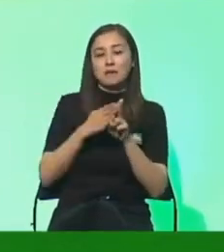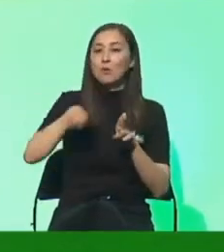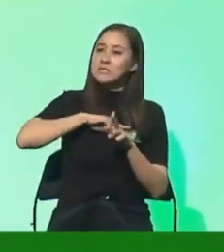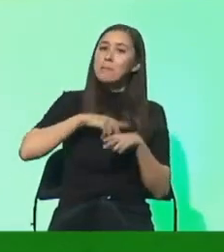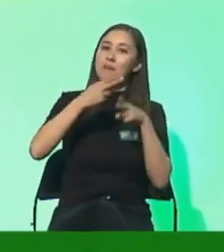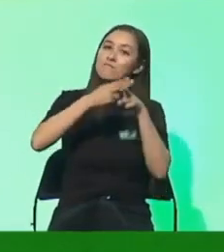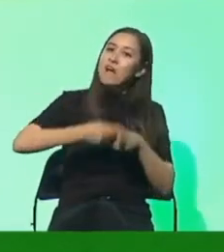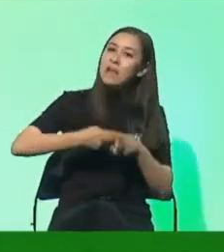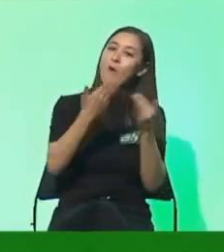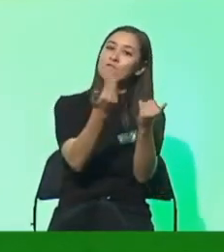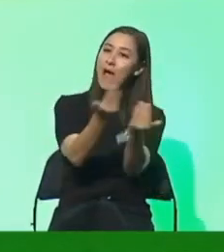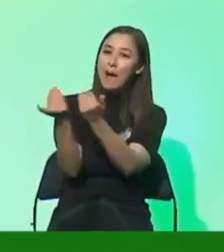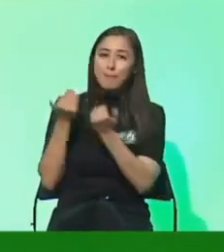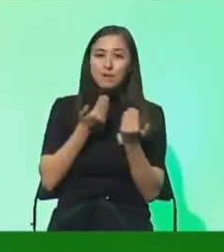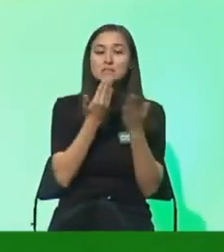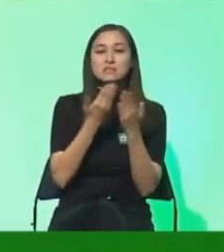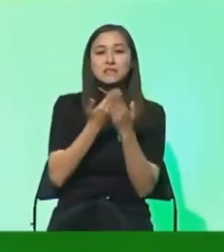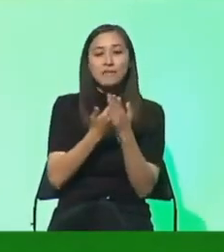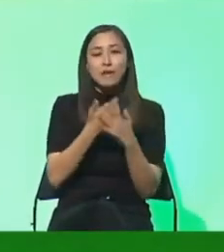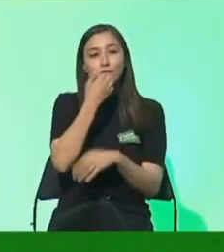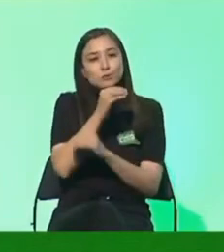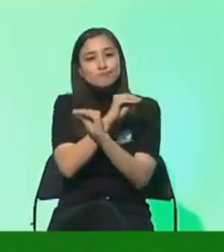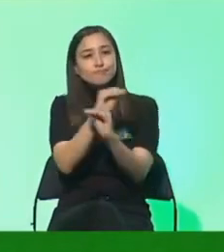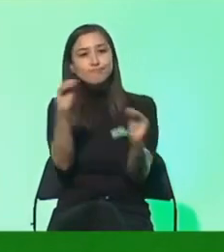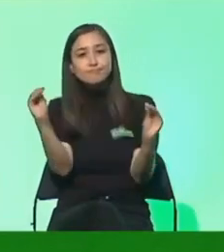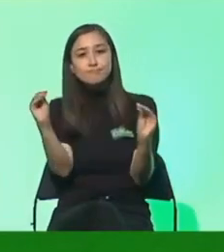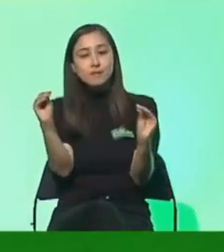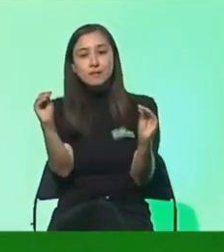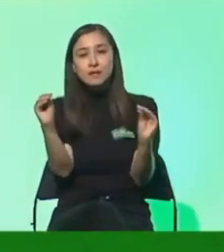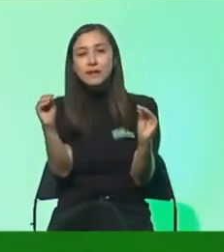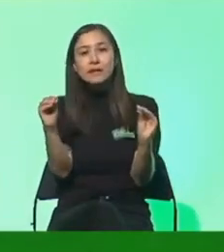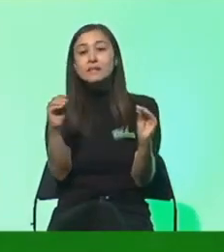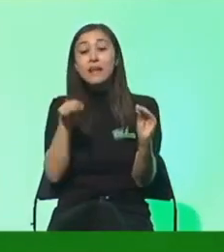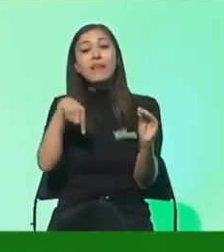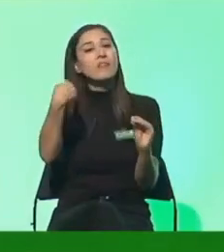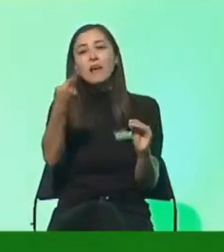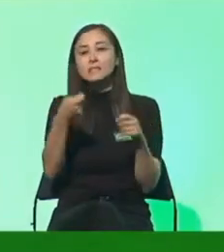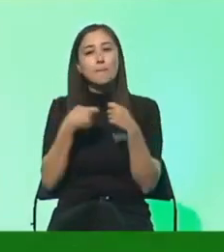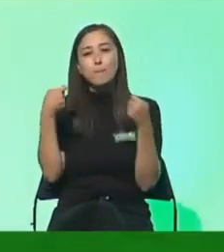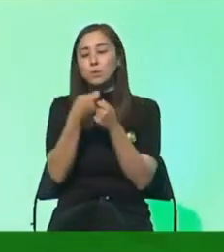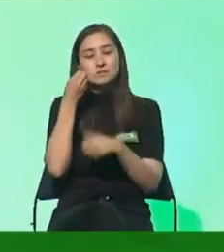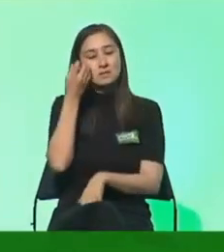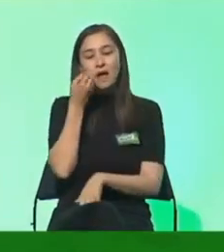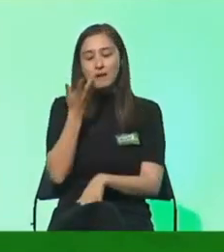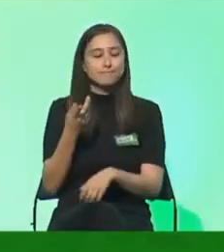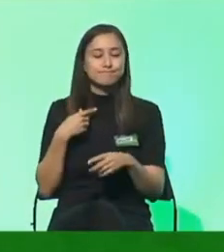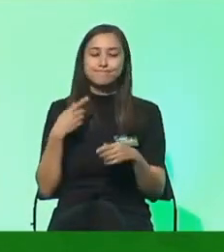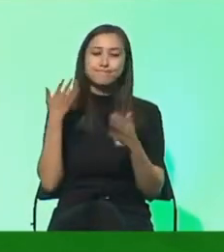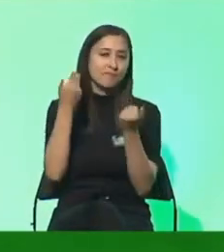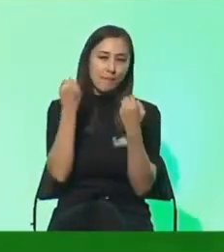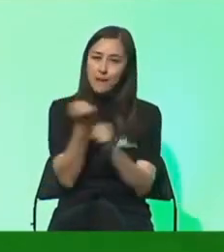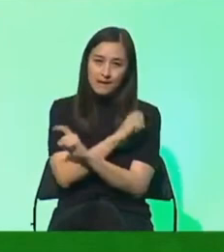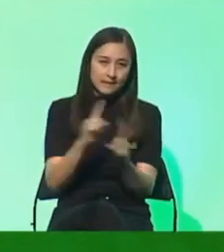Vertrauen werbe. Und deswegen will ich euch sagen, ich werde mich nicht für den nächsten Bundestag bewerben, weder auf dem Listenplatz,